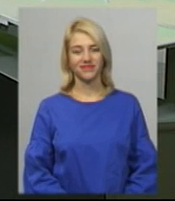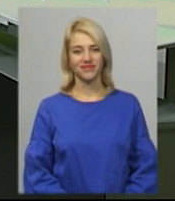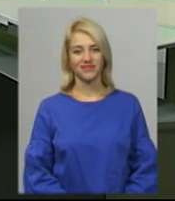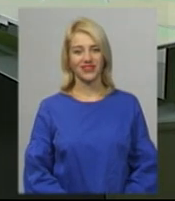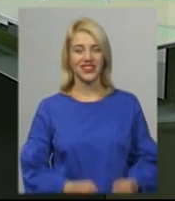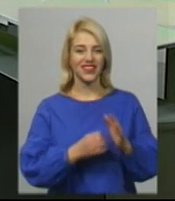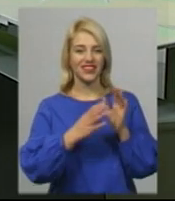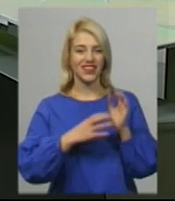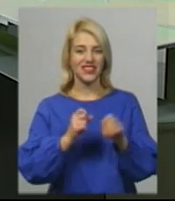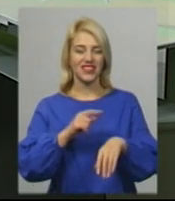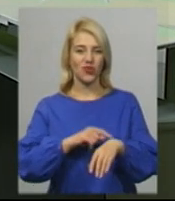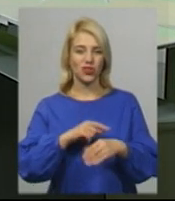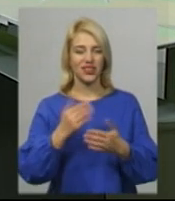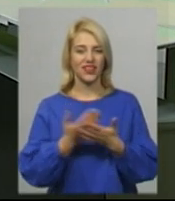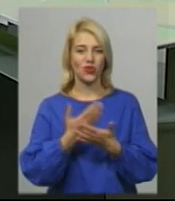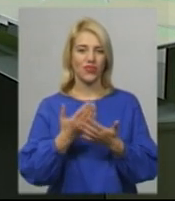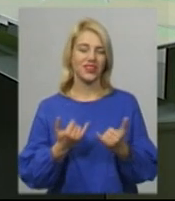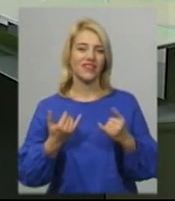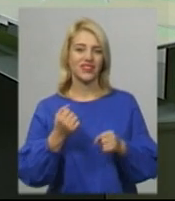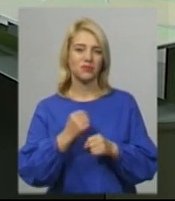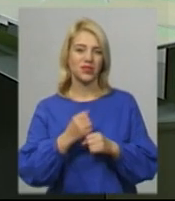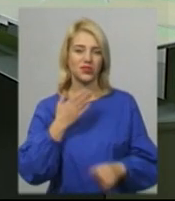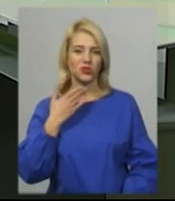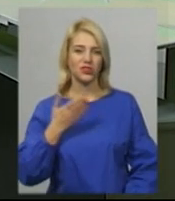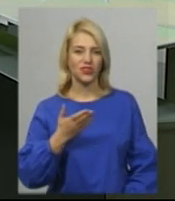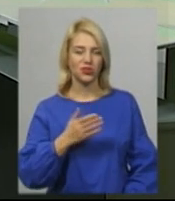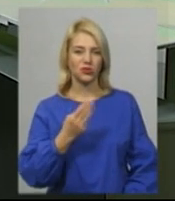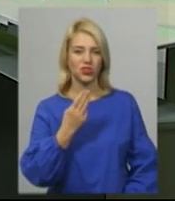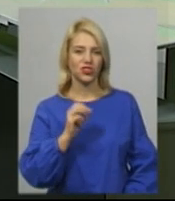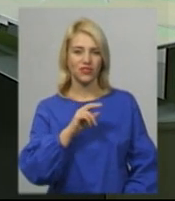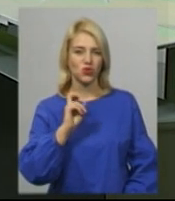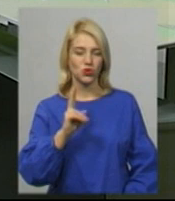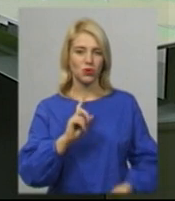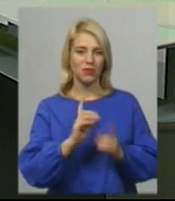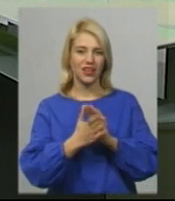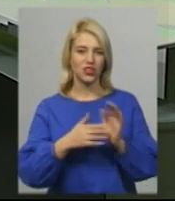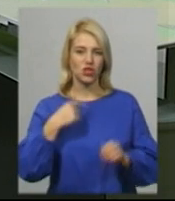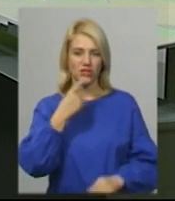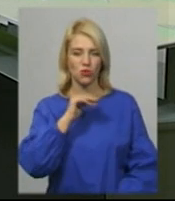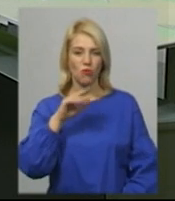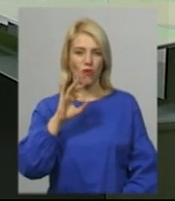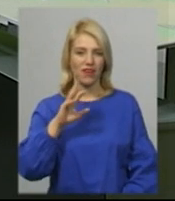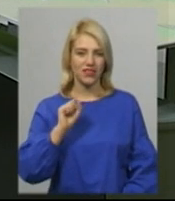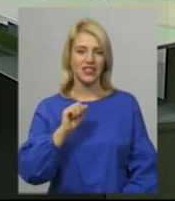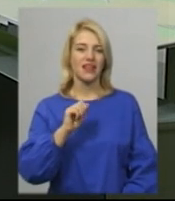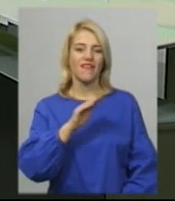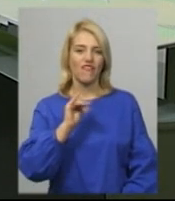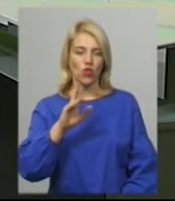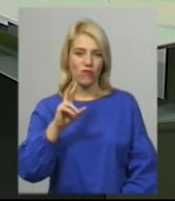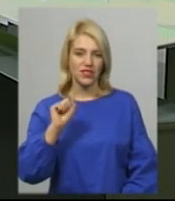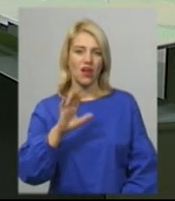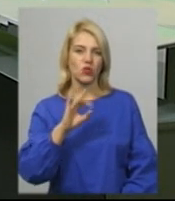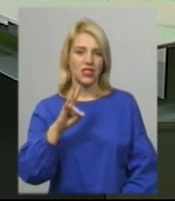19-та на годиннику в ефірі новини. У студії для вас працюють ведуча Катерина Шевчук, на жестовому перекладає Оксана Фіновська. Далі ви